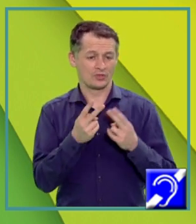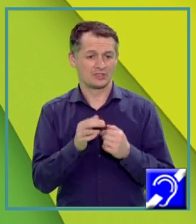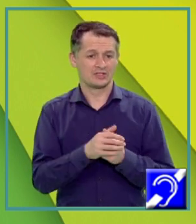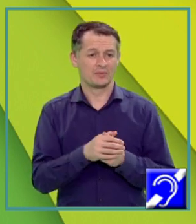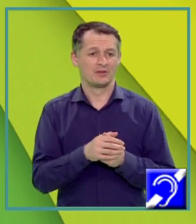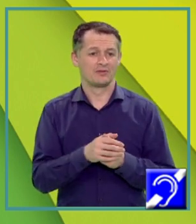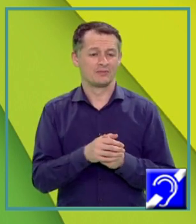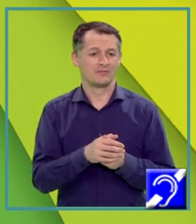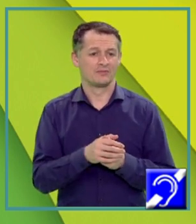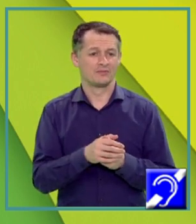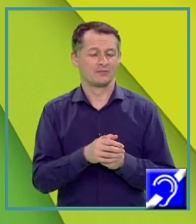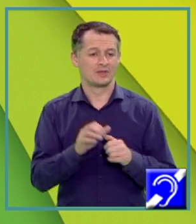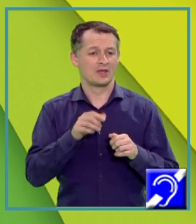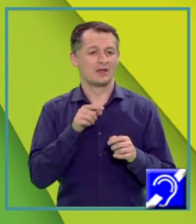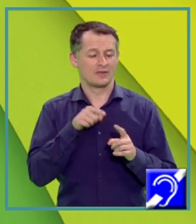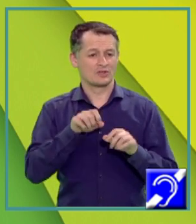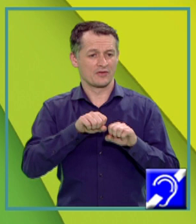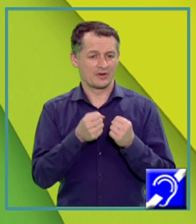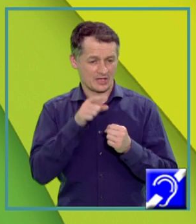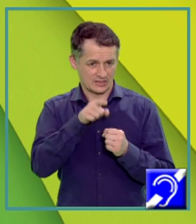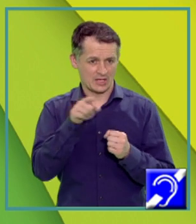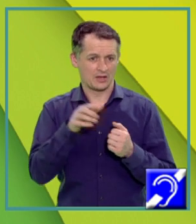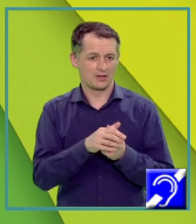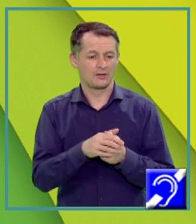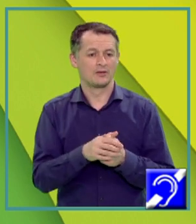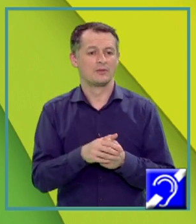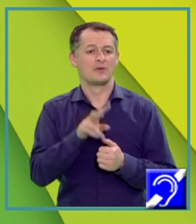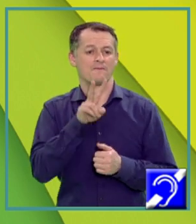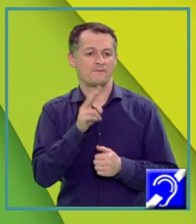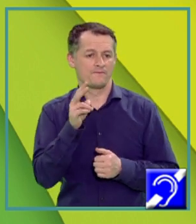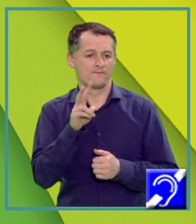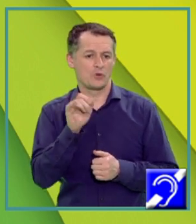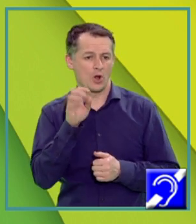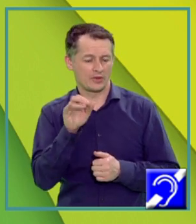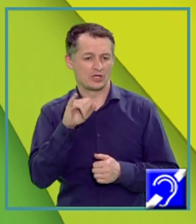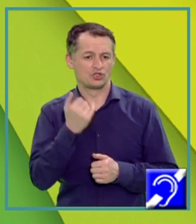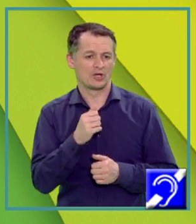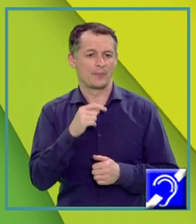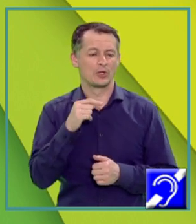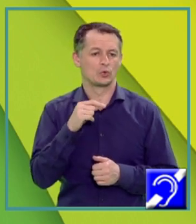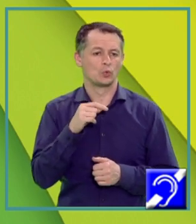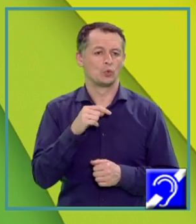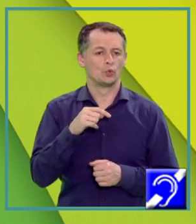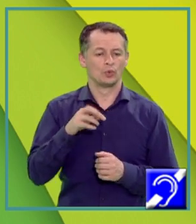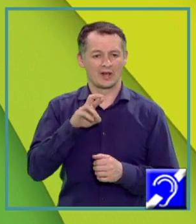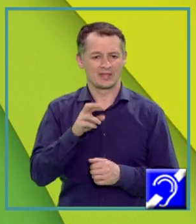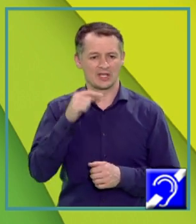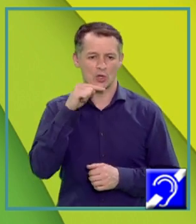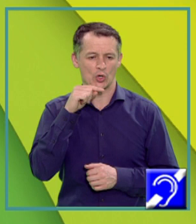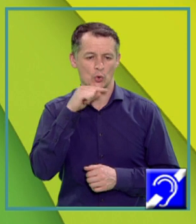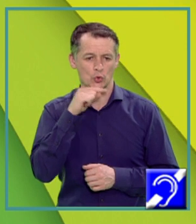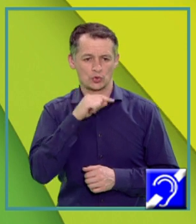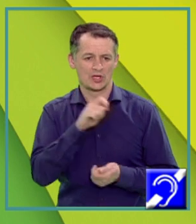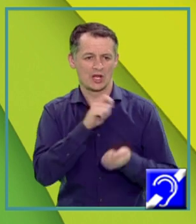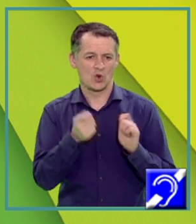refracție pentru radiația violet și respectiv indicele de refracție pentru radiația roșie Înlocuite